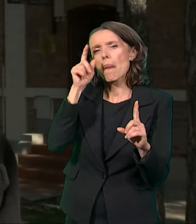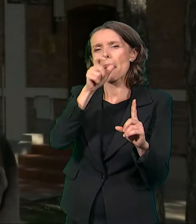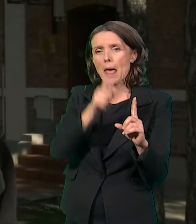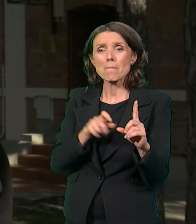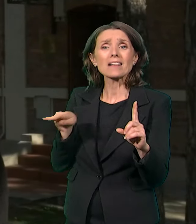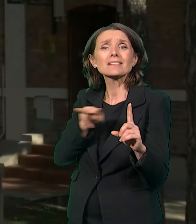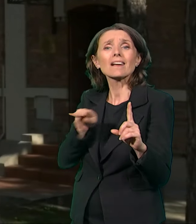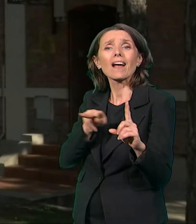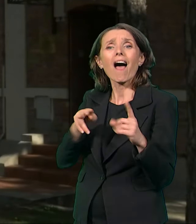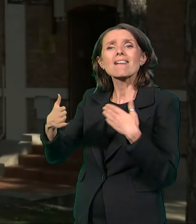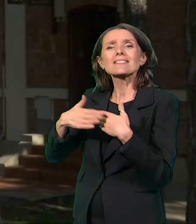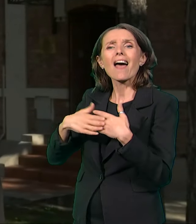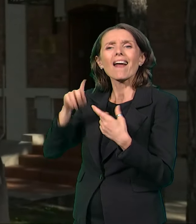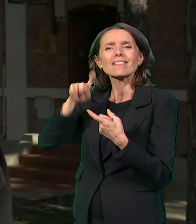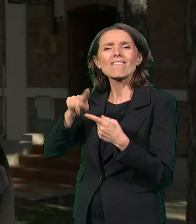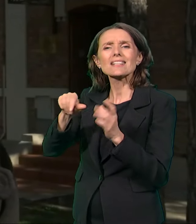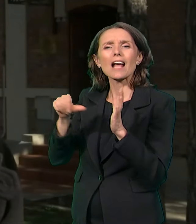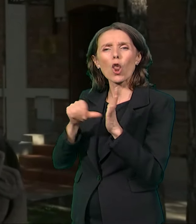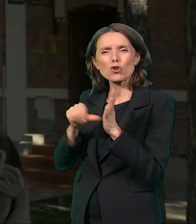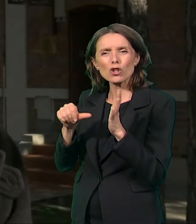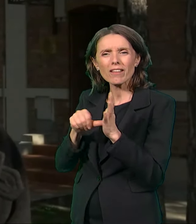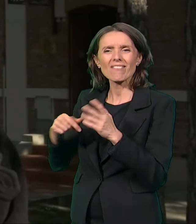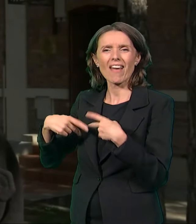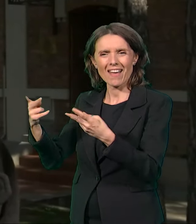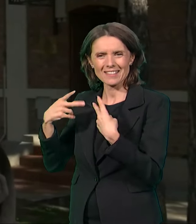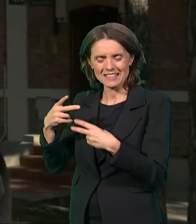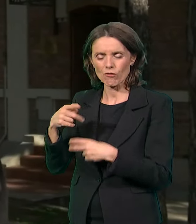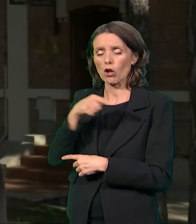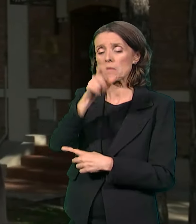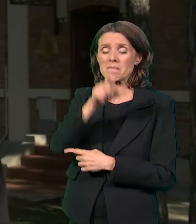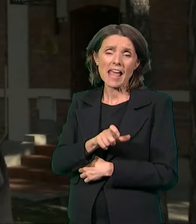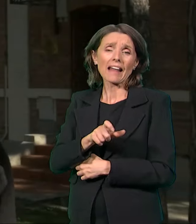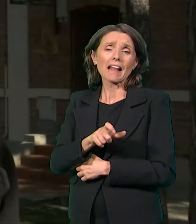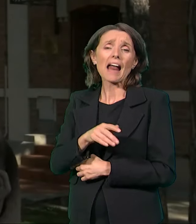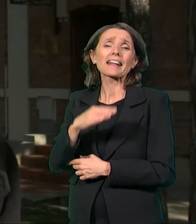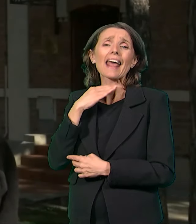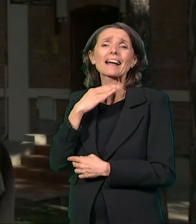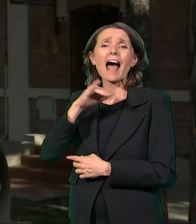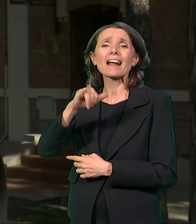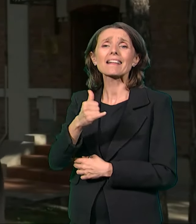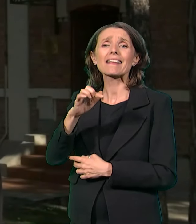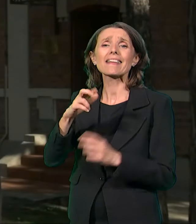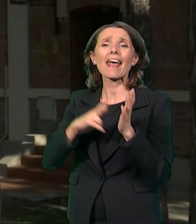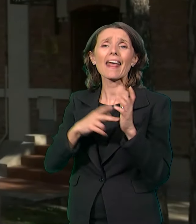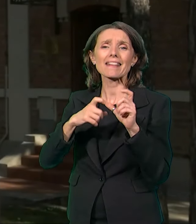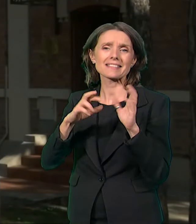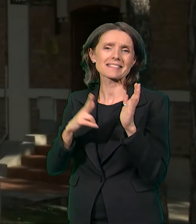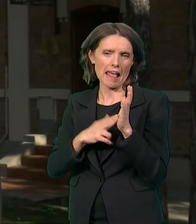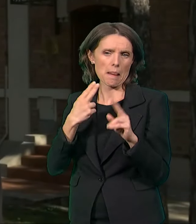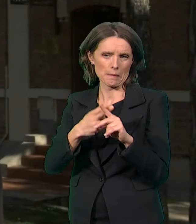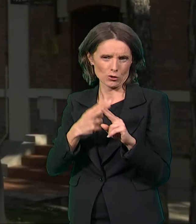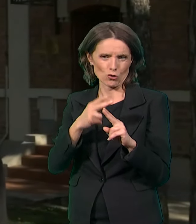Gerda Jensena, Gerharda Jensena, ja kažem izvesnog zbog toga što ni